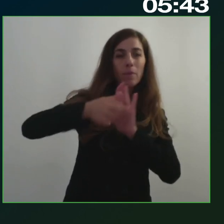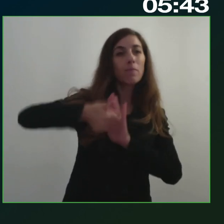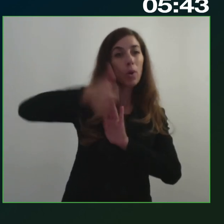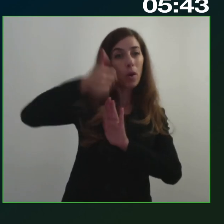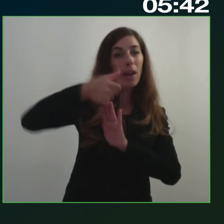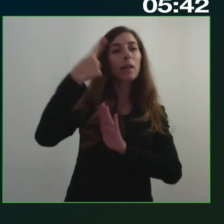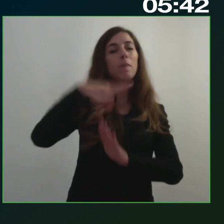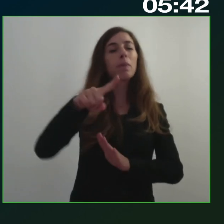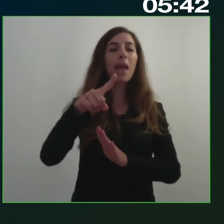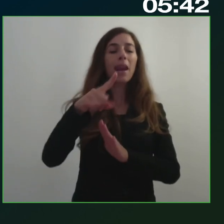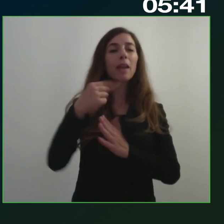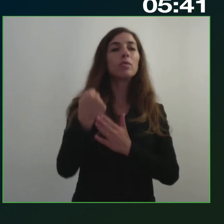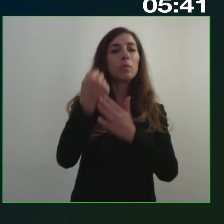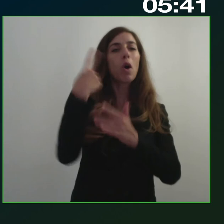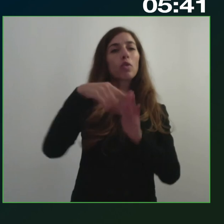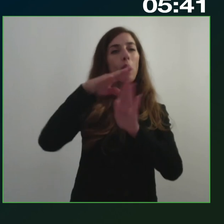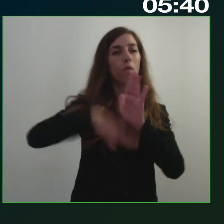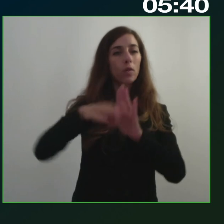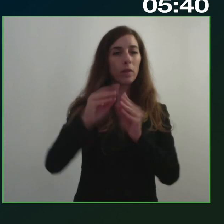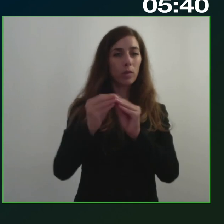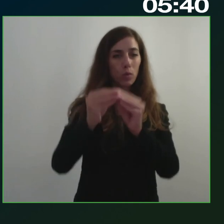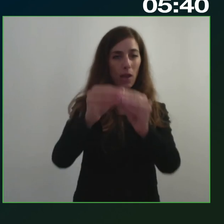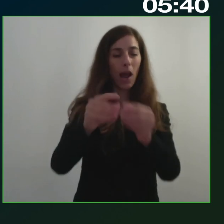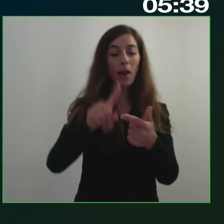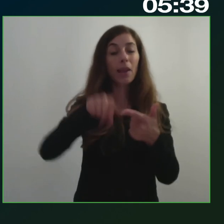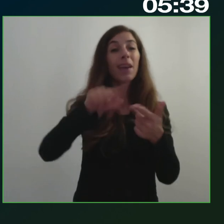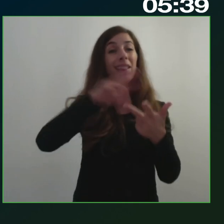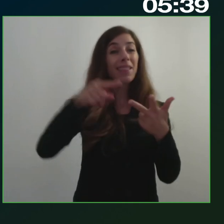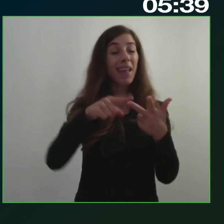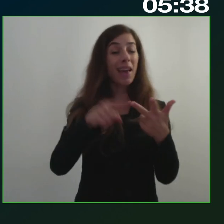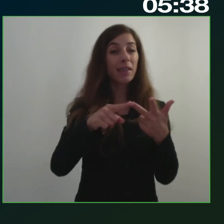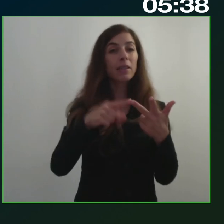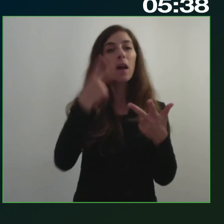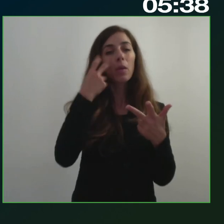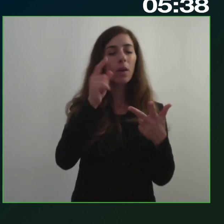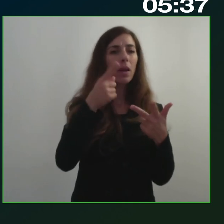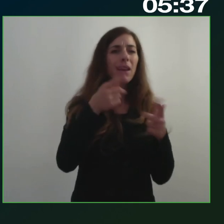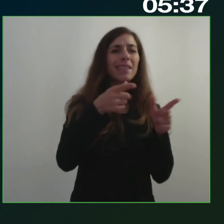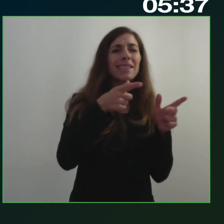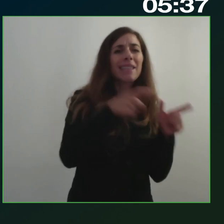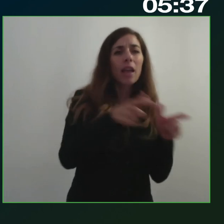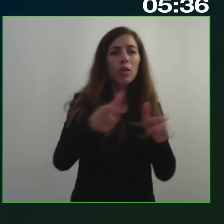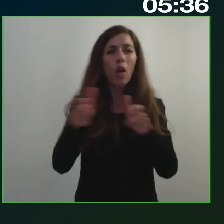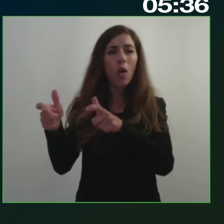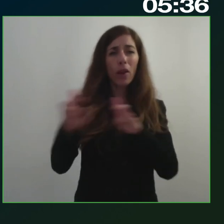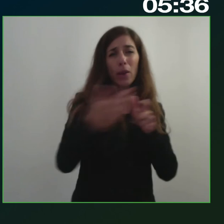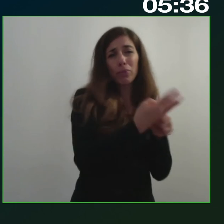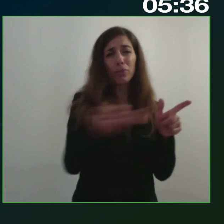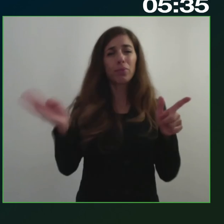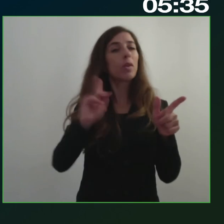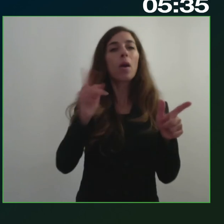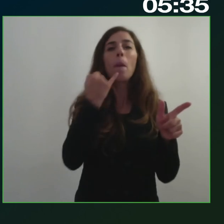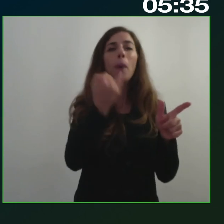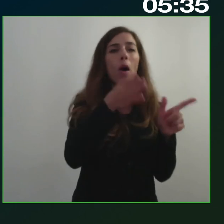fondi strutturali la terza è concentrarci su pochi settori prioritari e la quarta